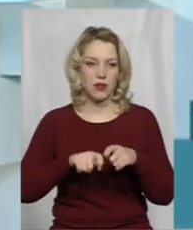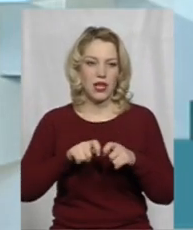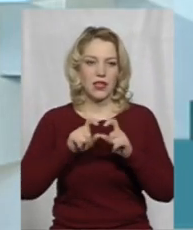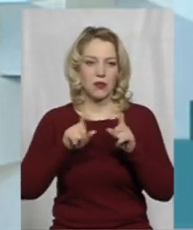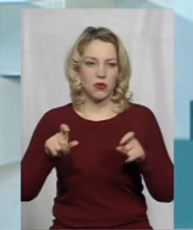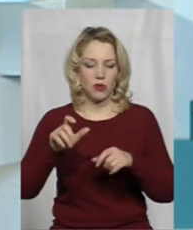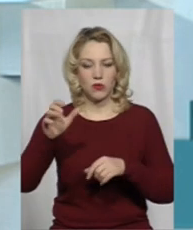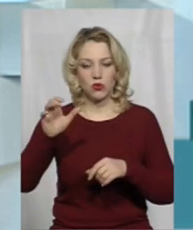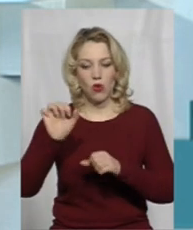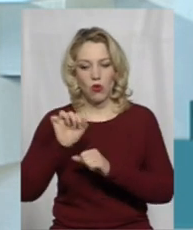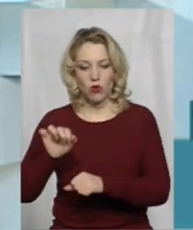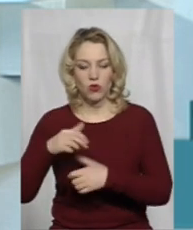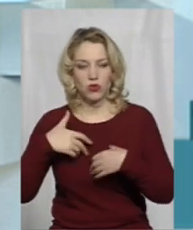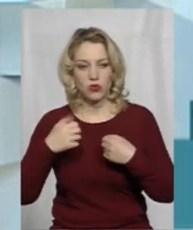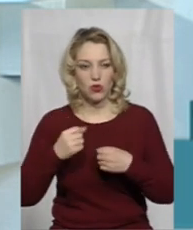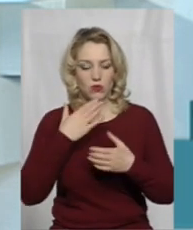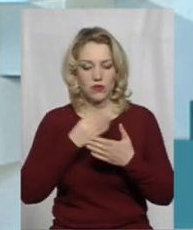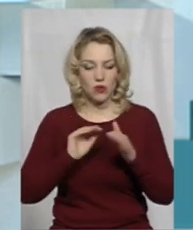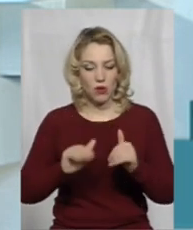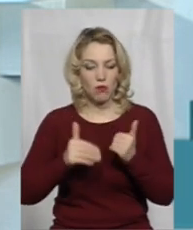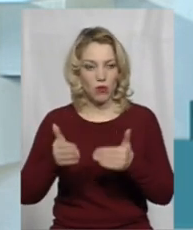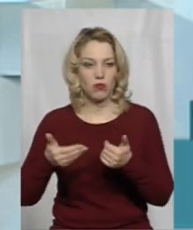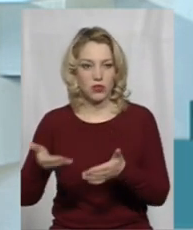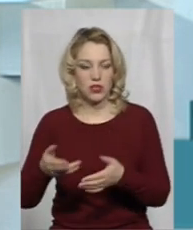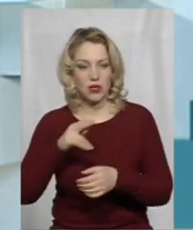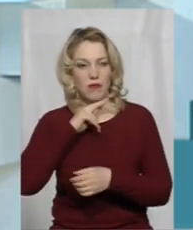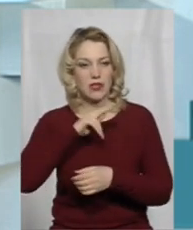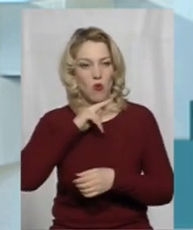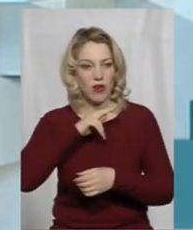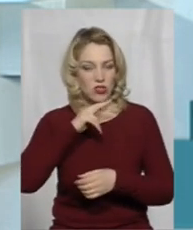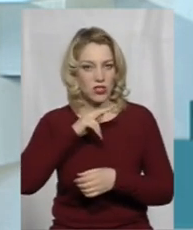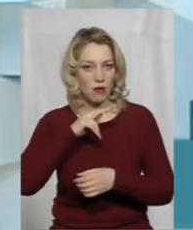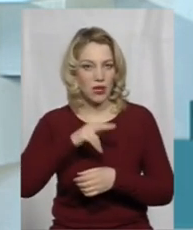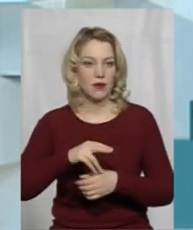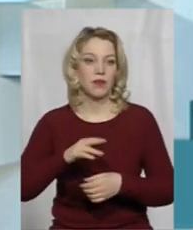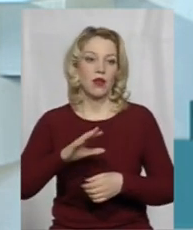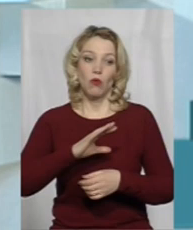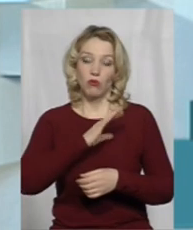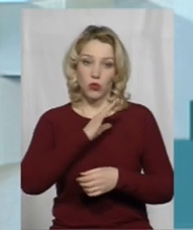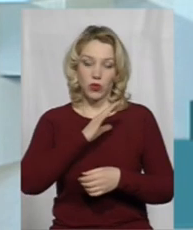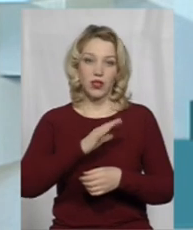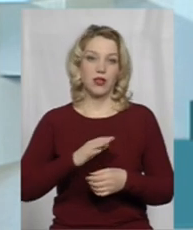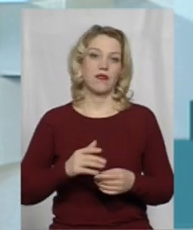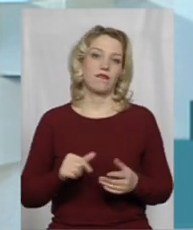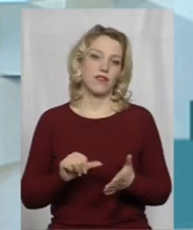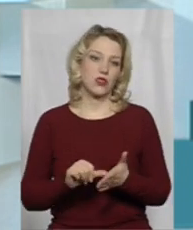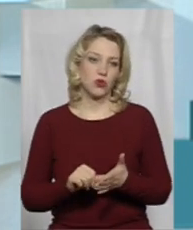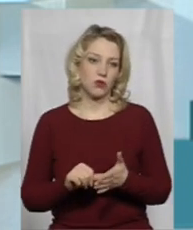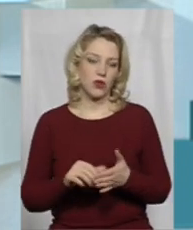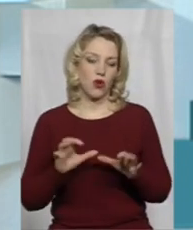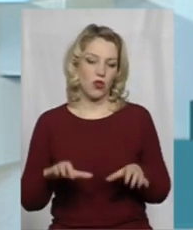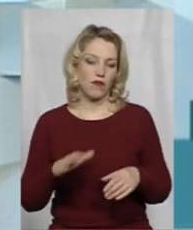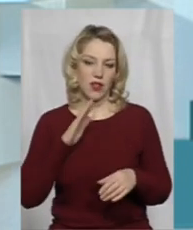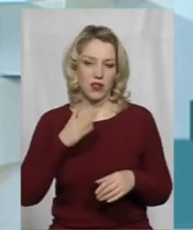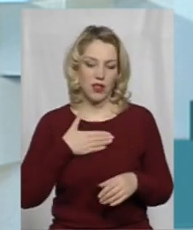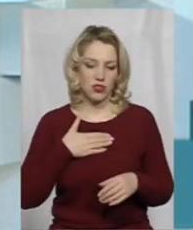охорони здоров'я і своїми пропозиціями, зауваженнями були, виступили, голова